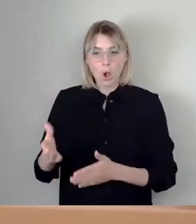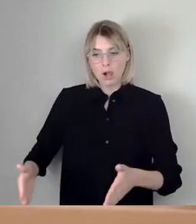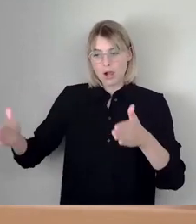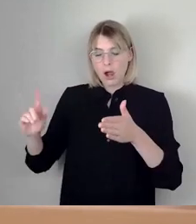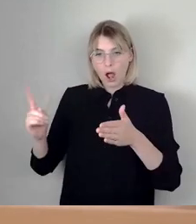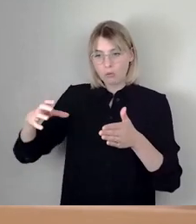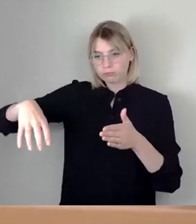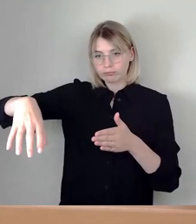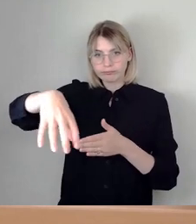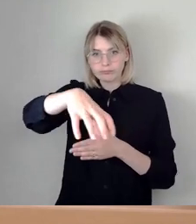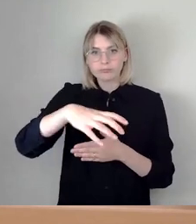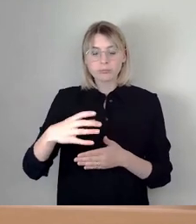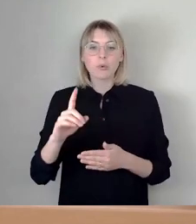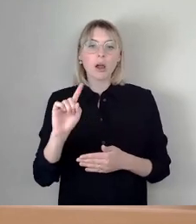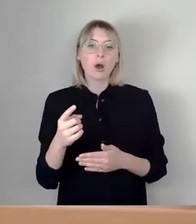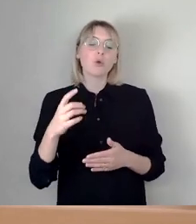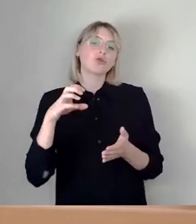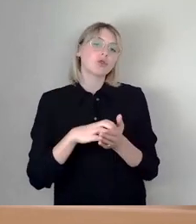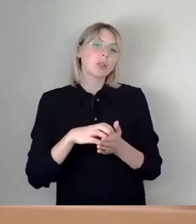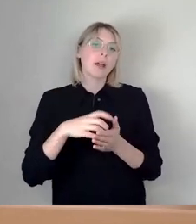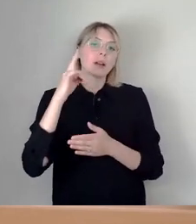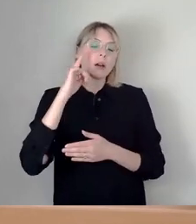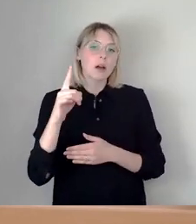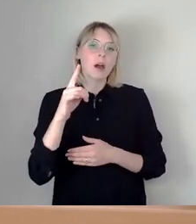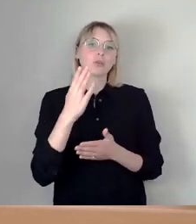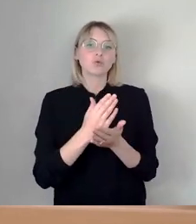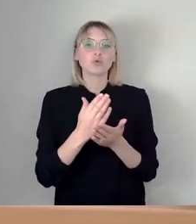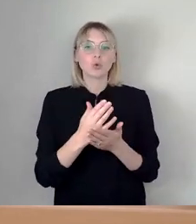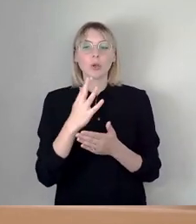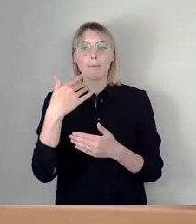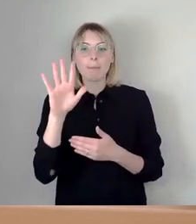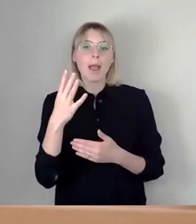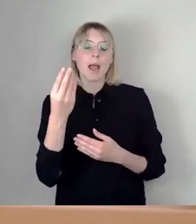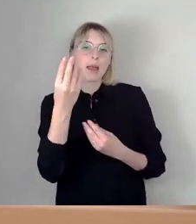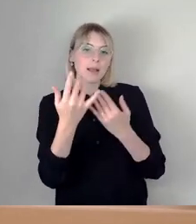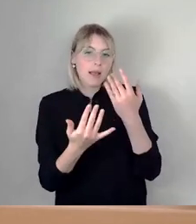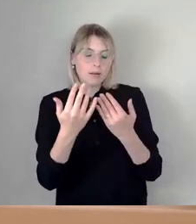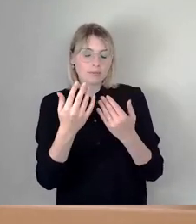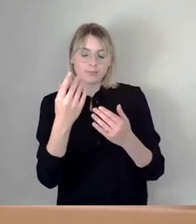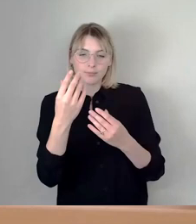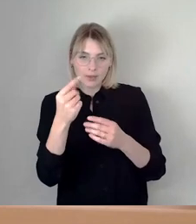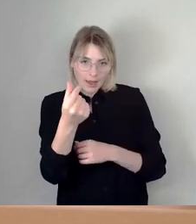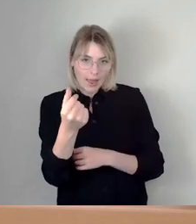Stadtrat durch Beschlüsse, durch zusätzliches Geld für den Haushalt engagiert, als auch die Stadtbezirke in ihrem